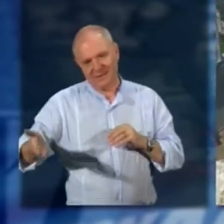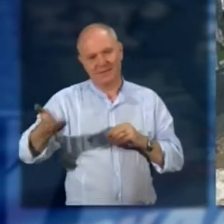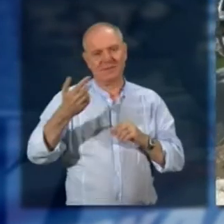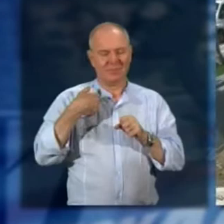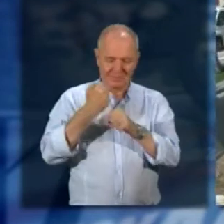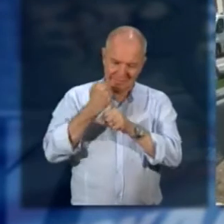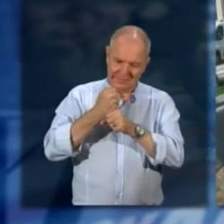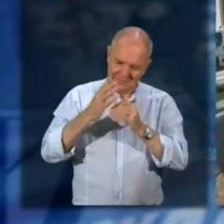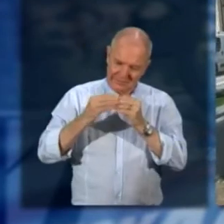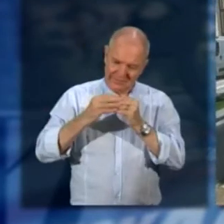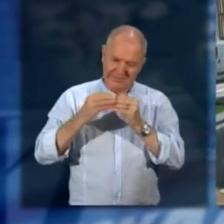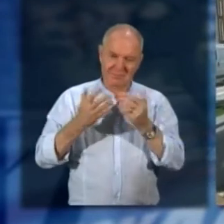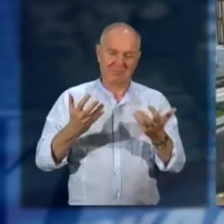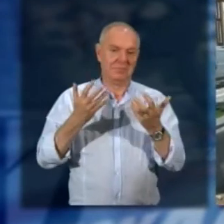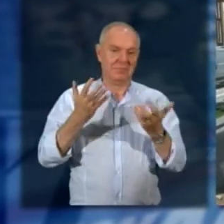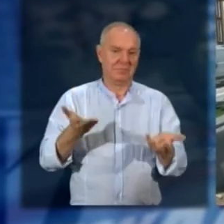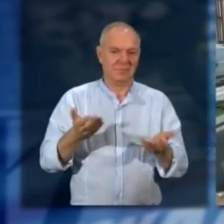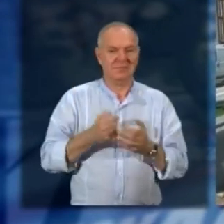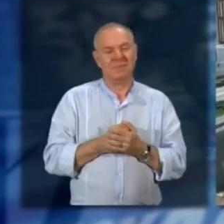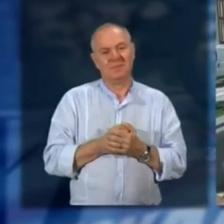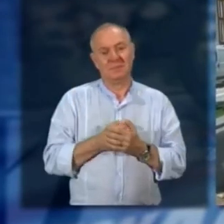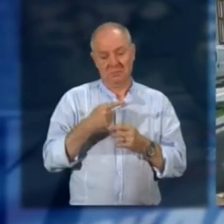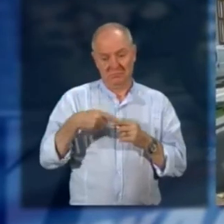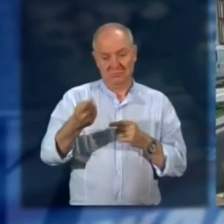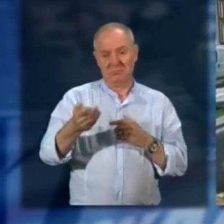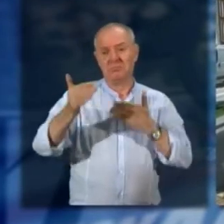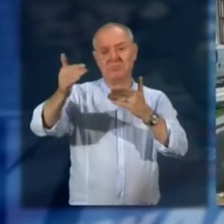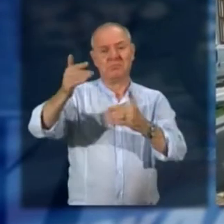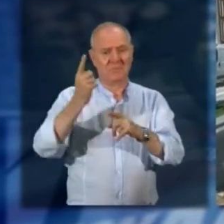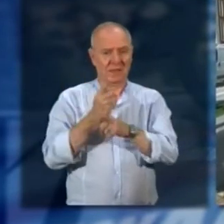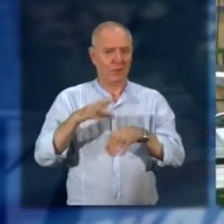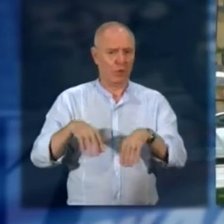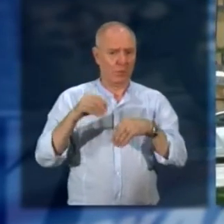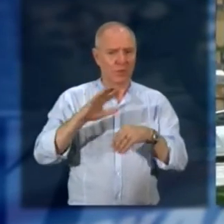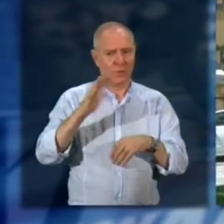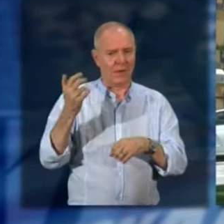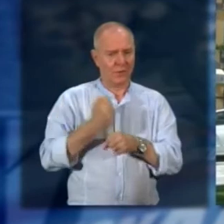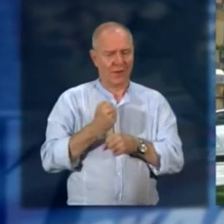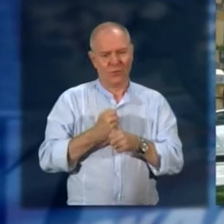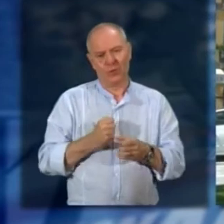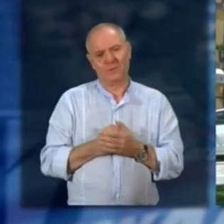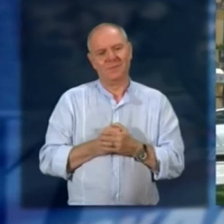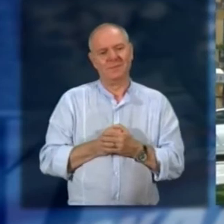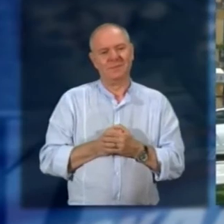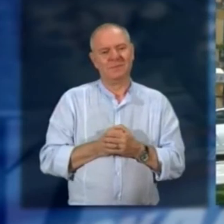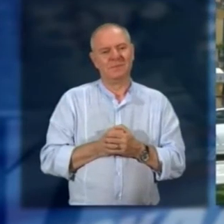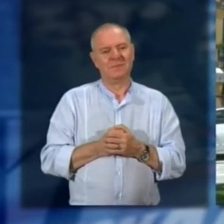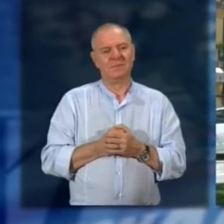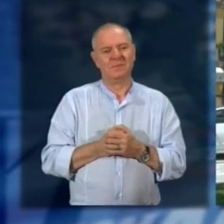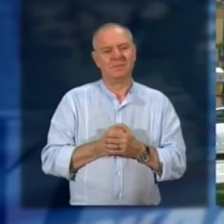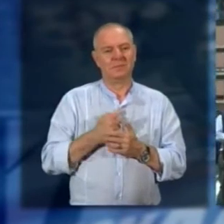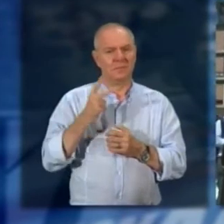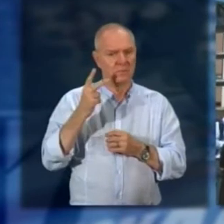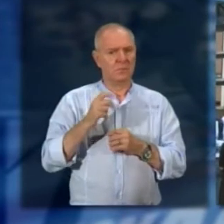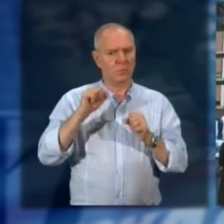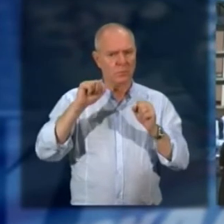lavoreremo sulla ristrutturazione che inizierà poi tra due settimane parliamo di Deor quindi ogni esercente che fa la domanda potrà mettere